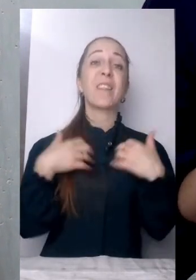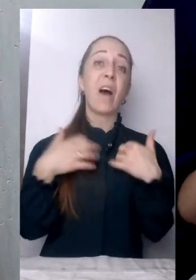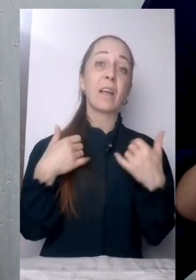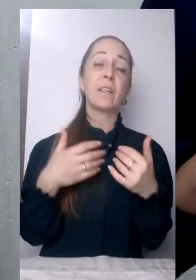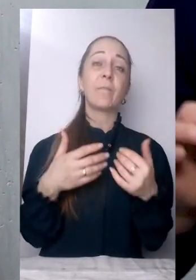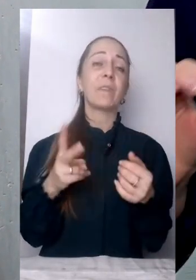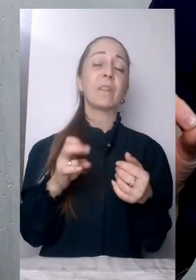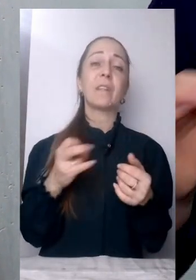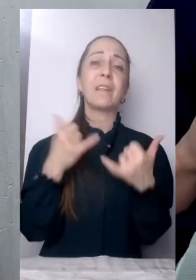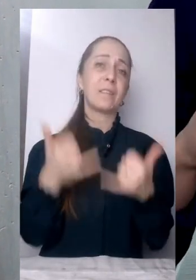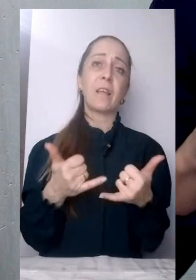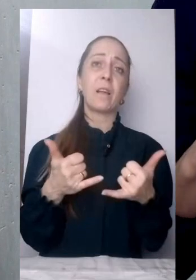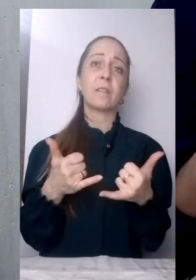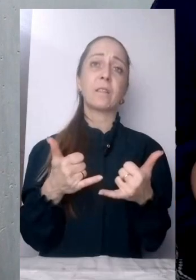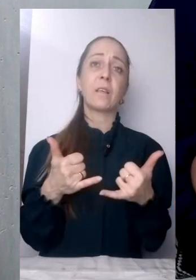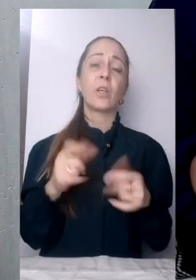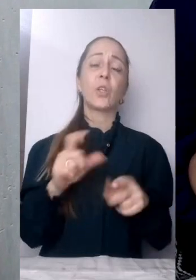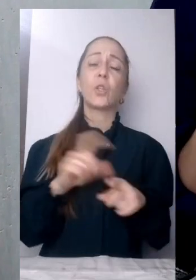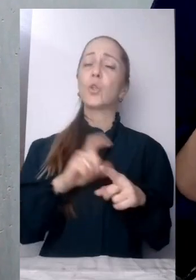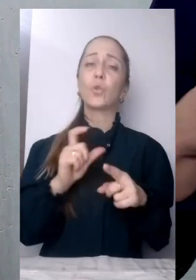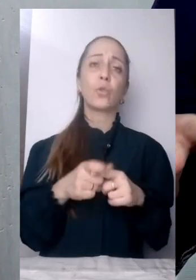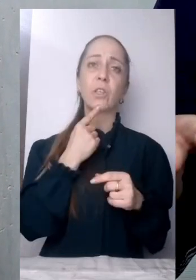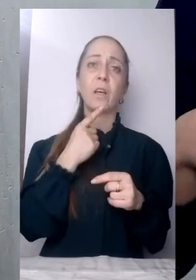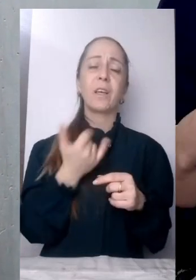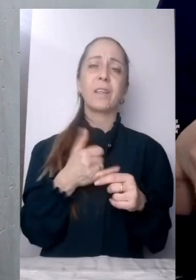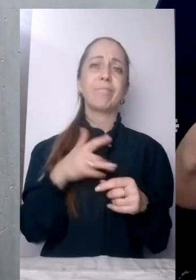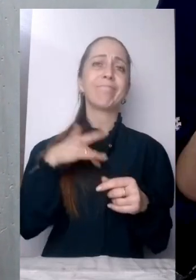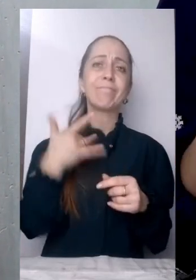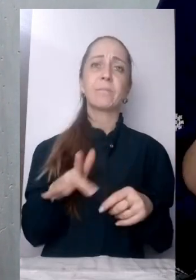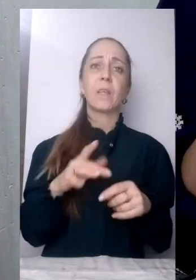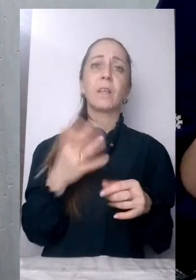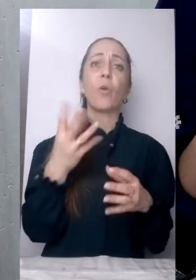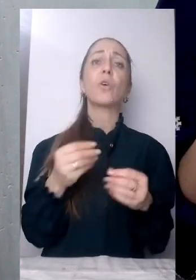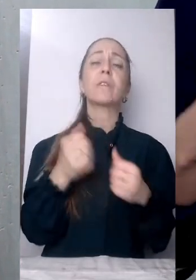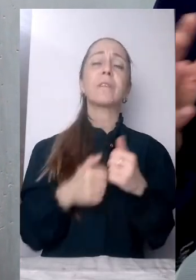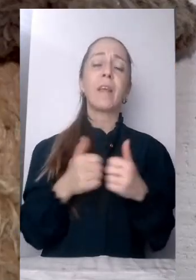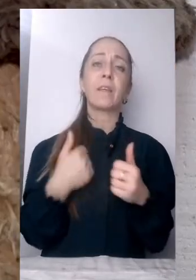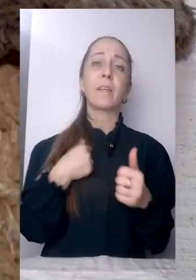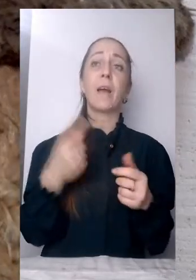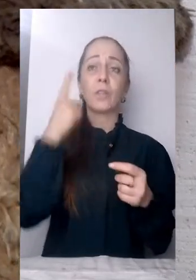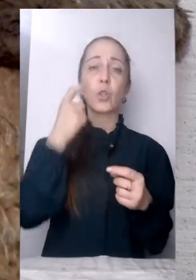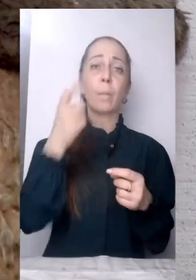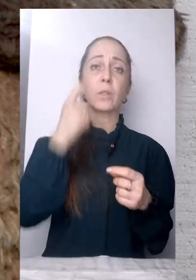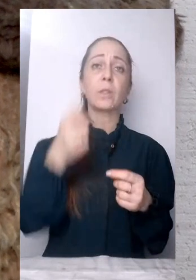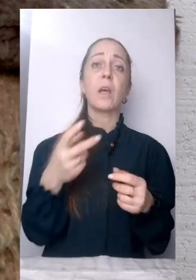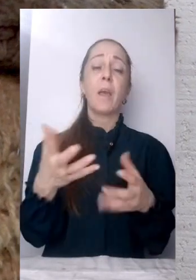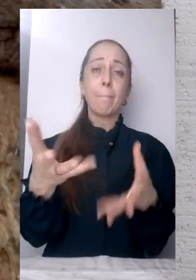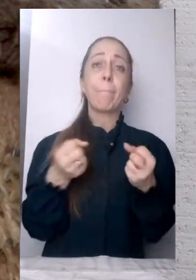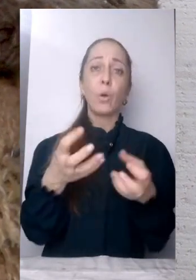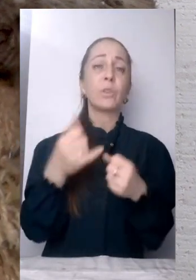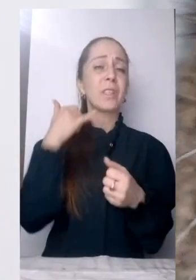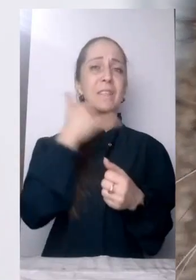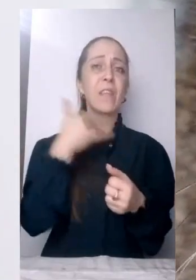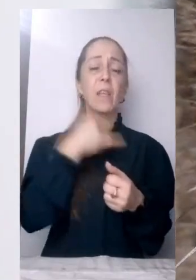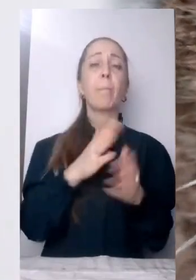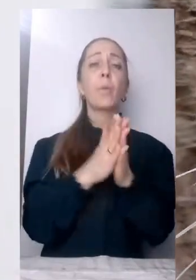важка і хитка. Тому що щодня я отримую близько десяти повідомлень, дзвінків про прохання забрати